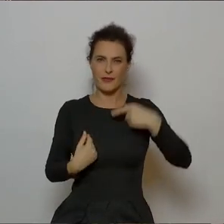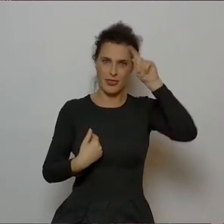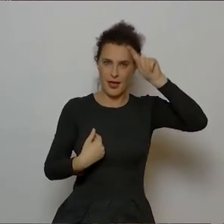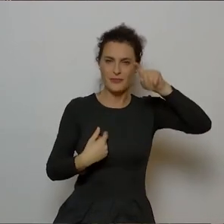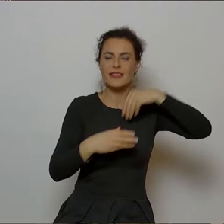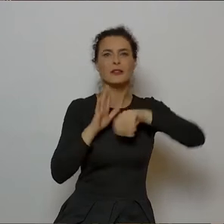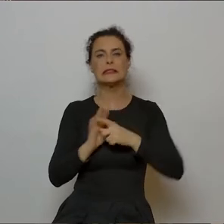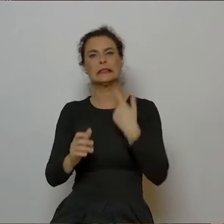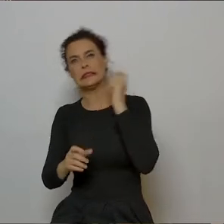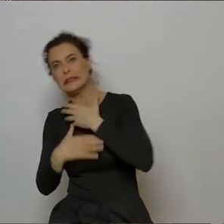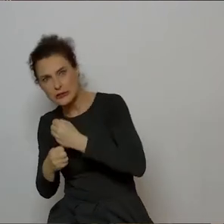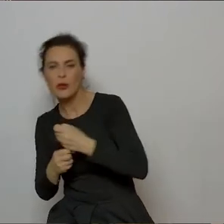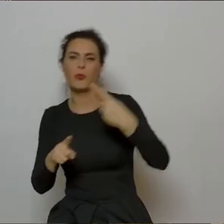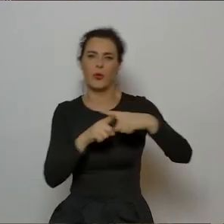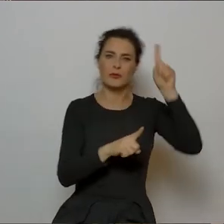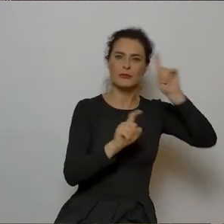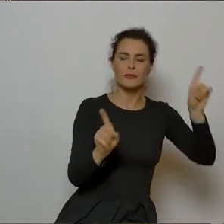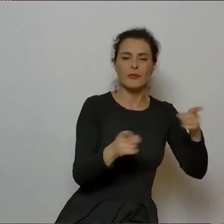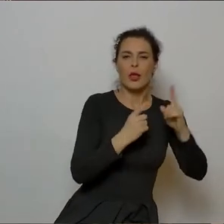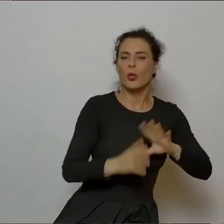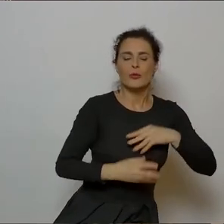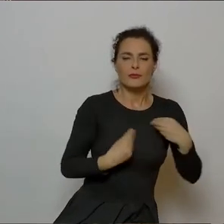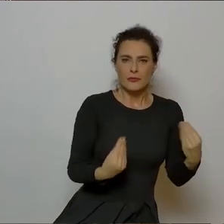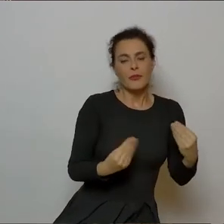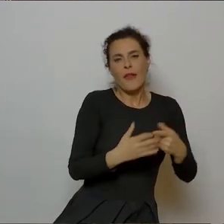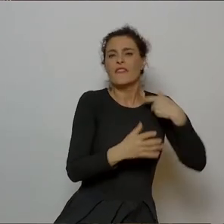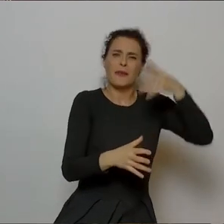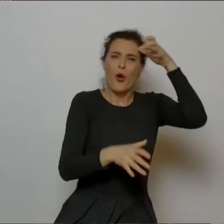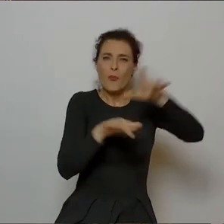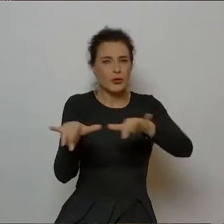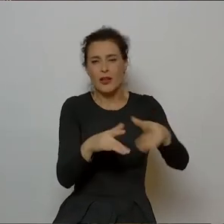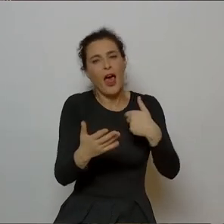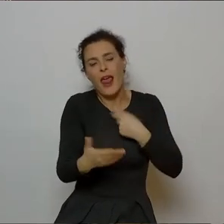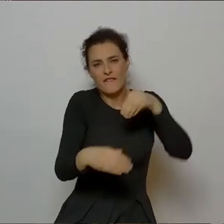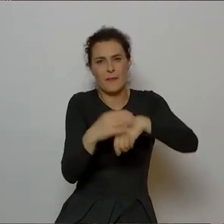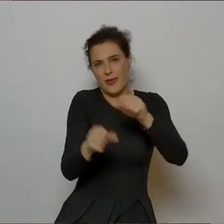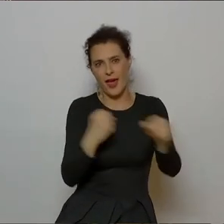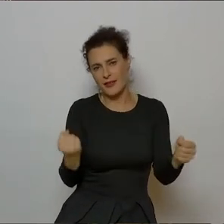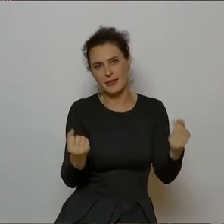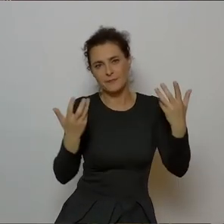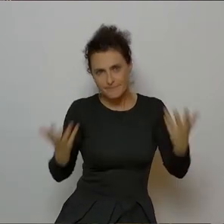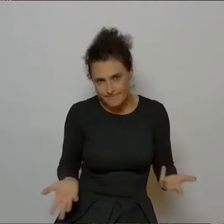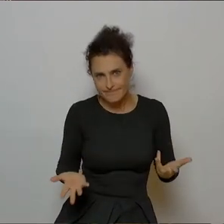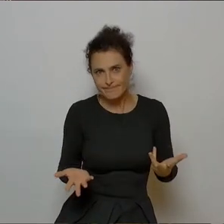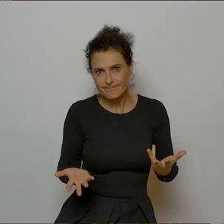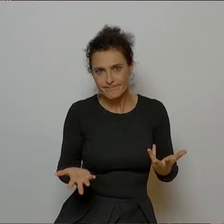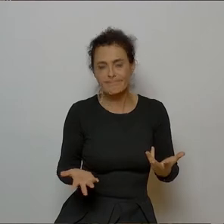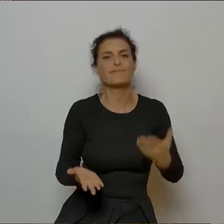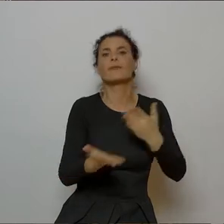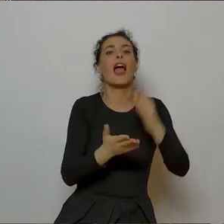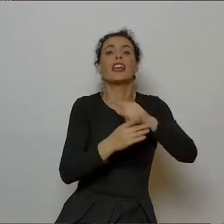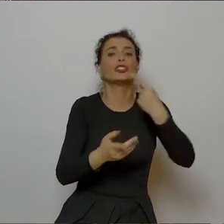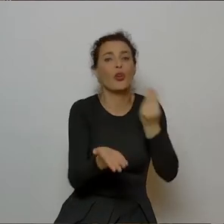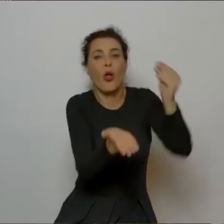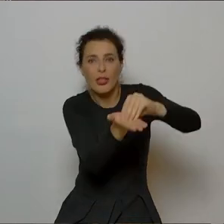literatów wielkich i poetów, kompozytorów, no niestety jest. Także, a jeszcze tylko